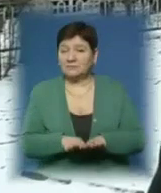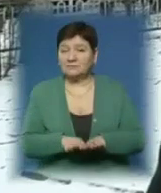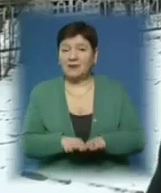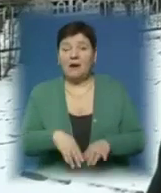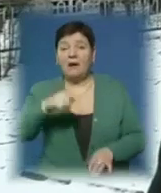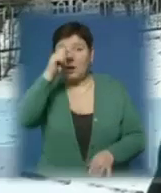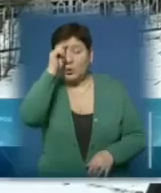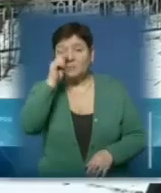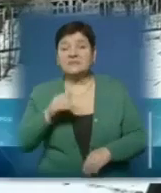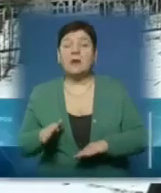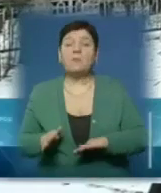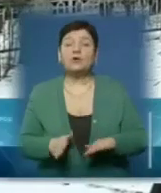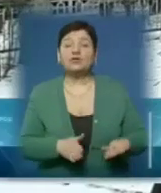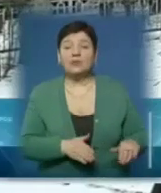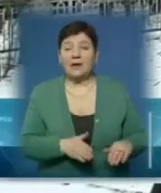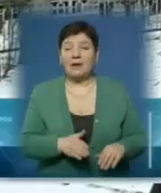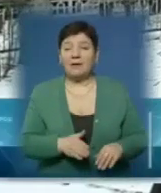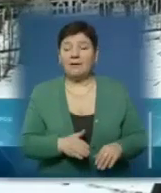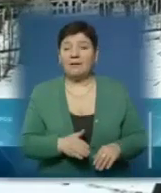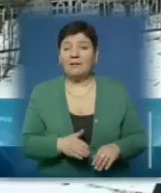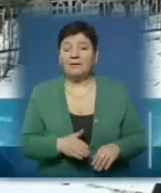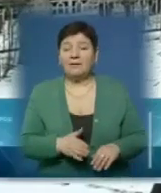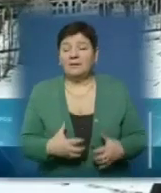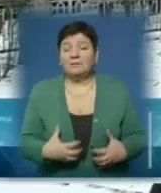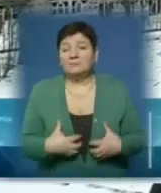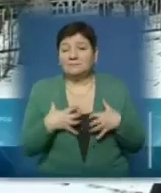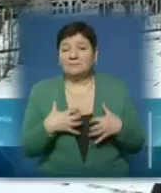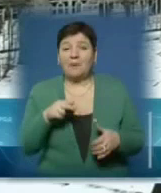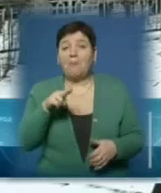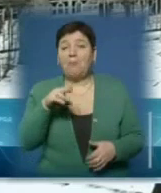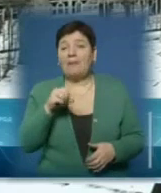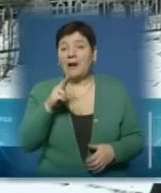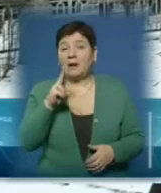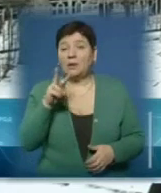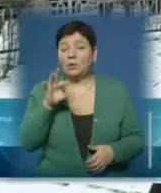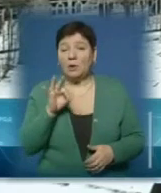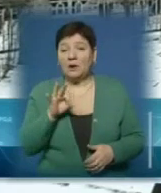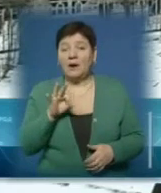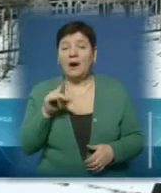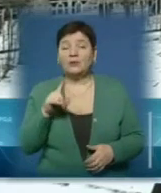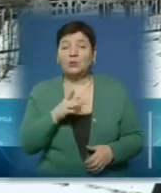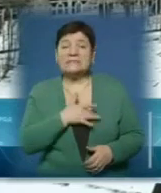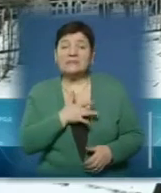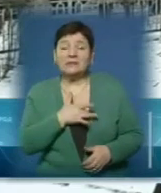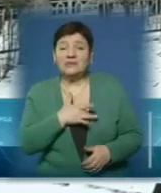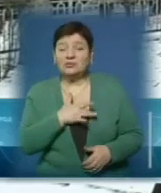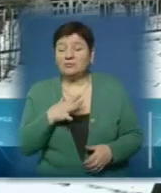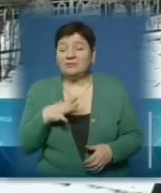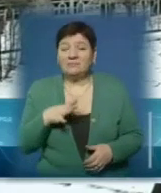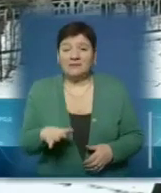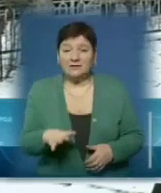Хлопці пройшли пекло, пекло війни, а то не забувається. Сердечко часто не витримує,